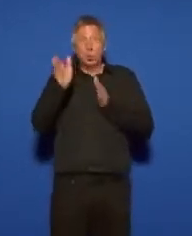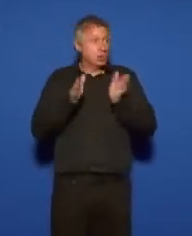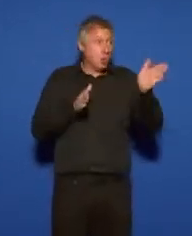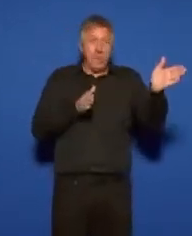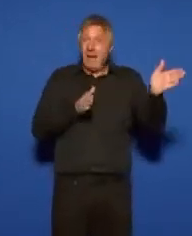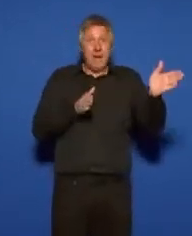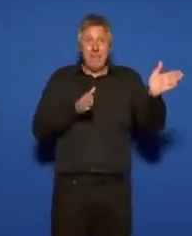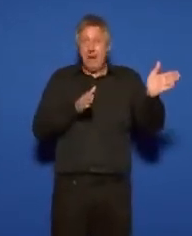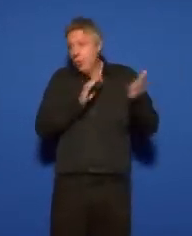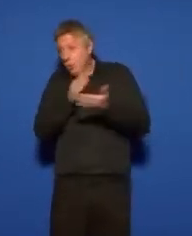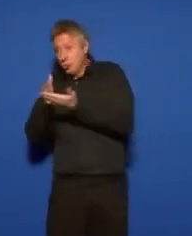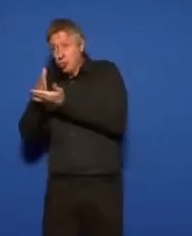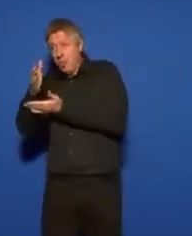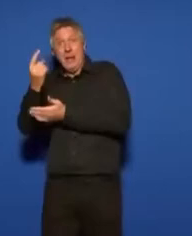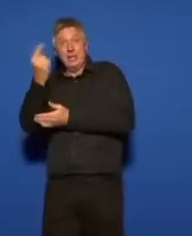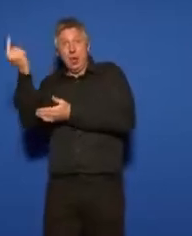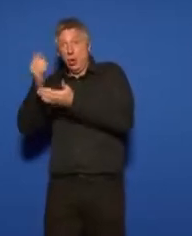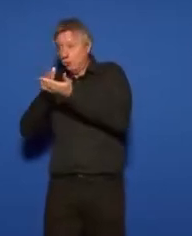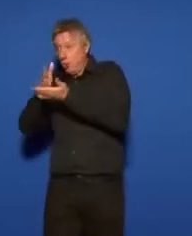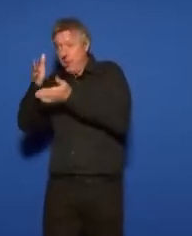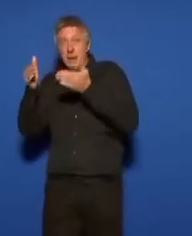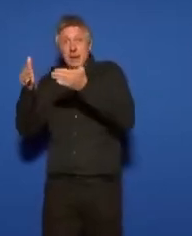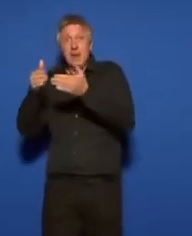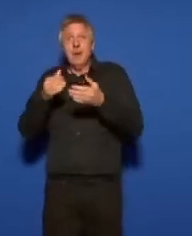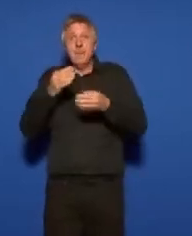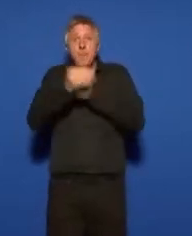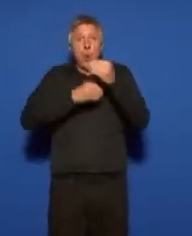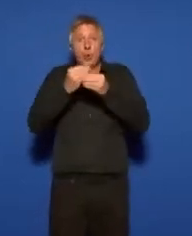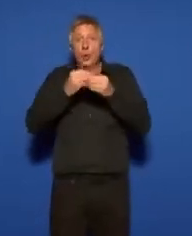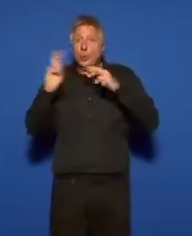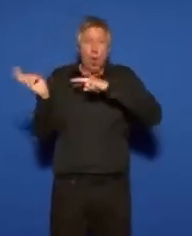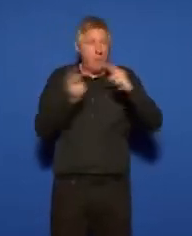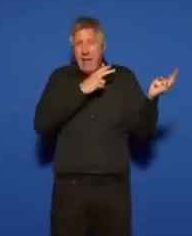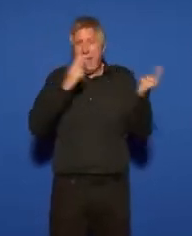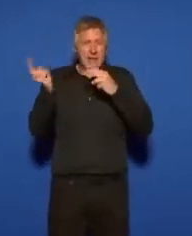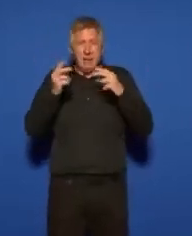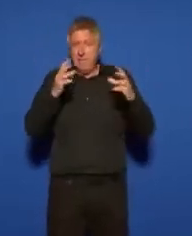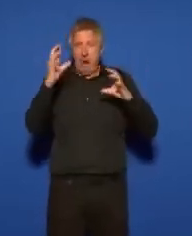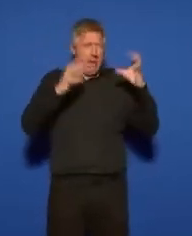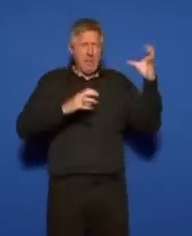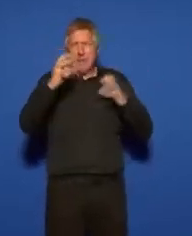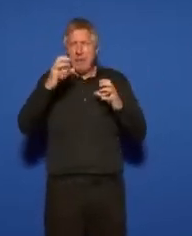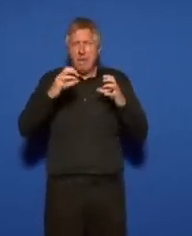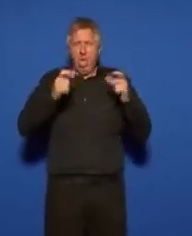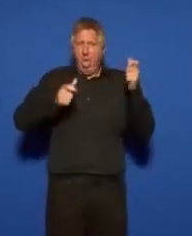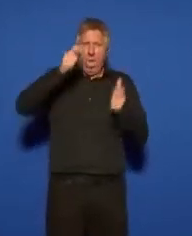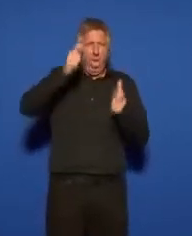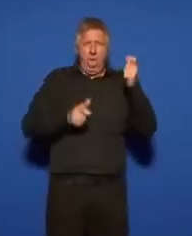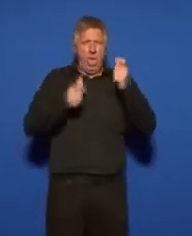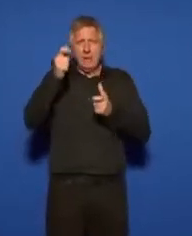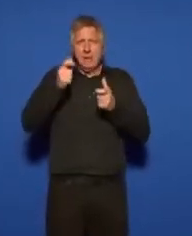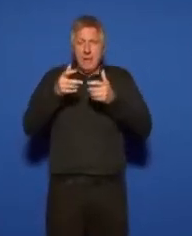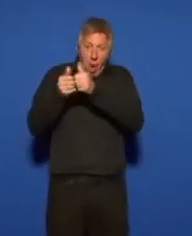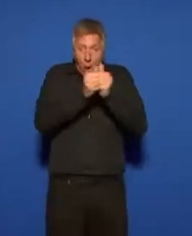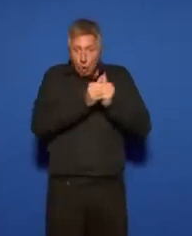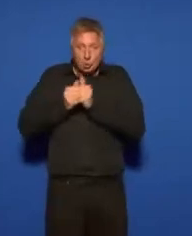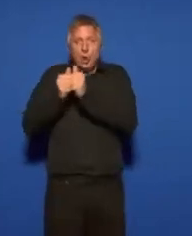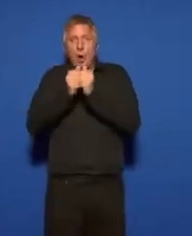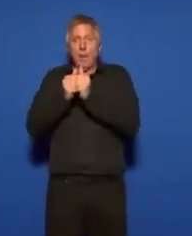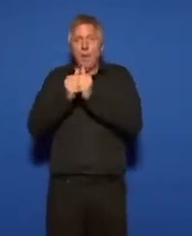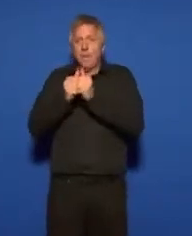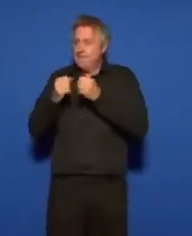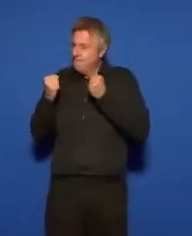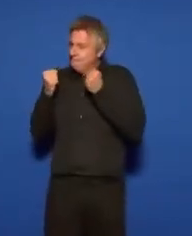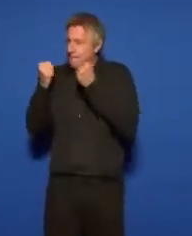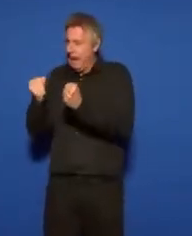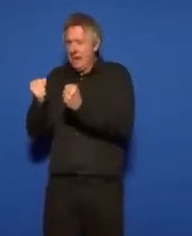le tohu-bouhu, dans la tempête du monde, que de faire front ensemble et c'est bien ce que nous allons montrer et nous sommes